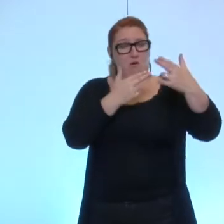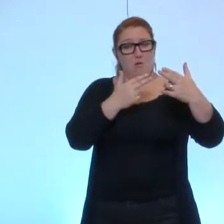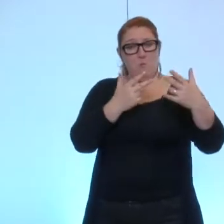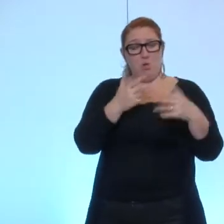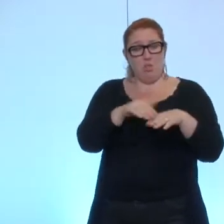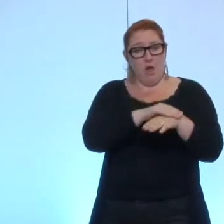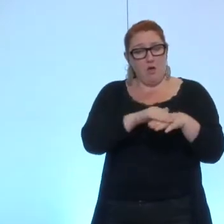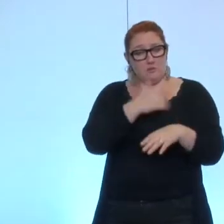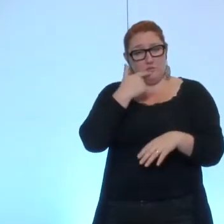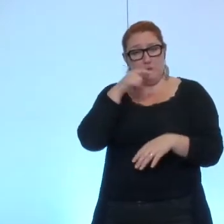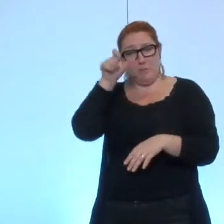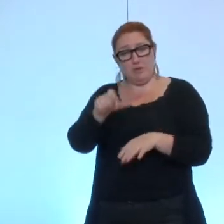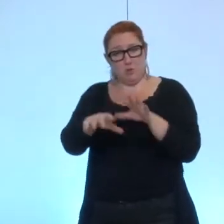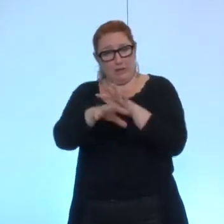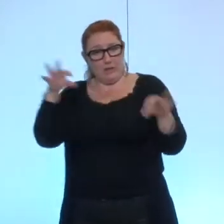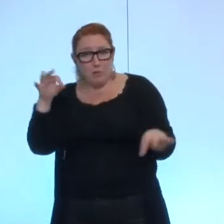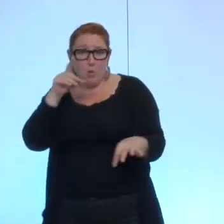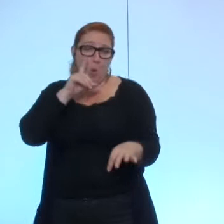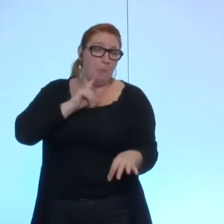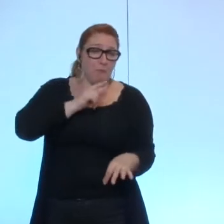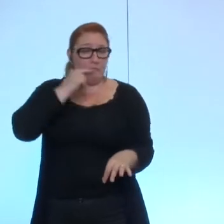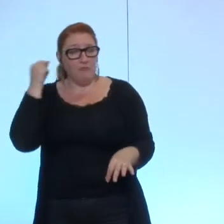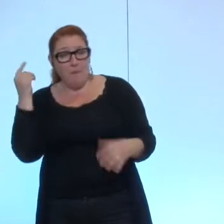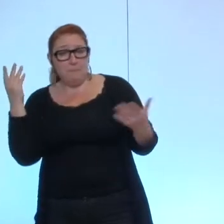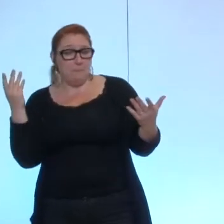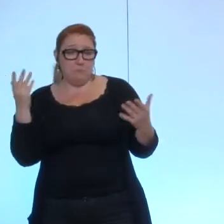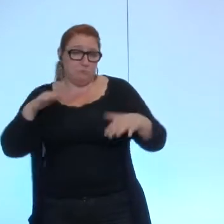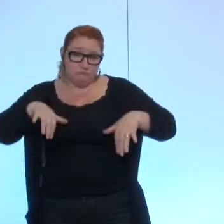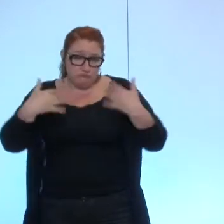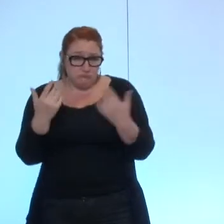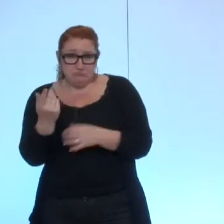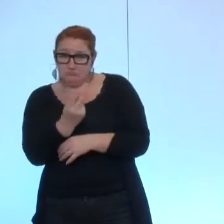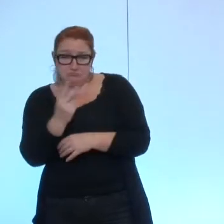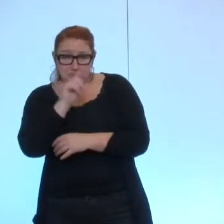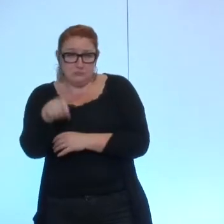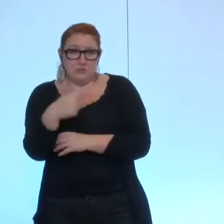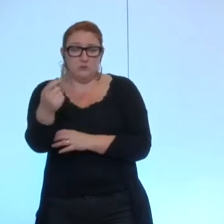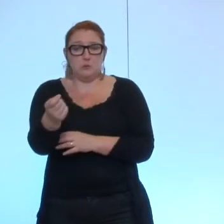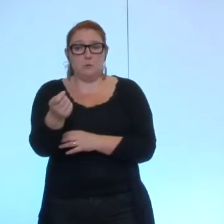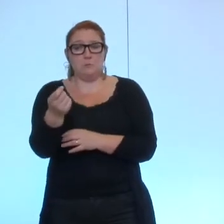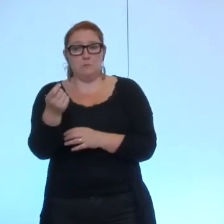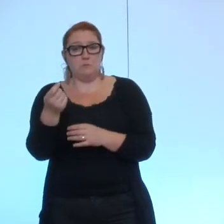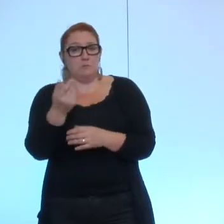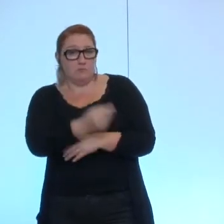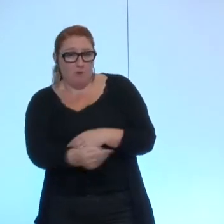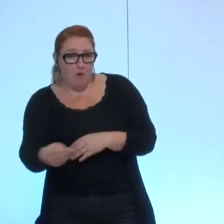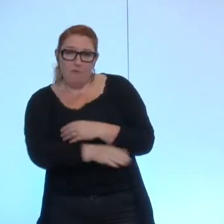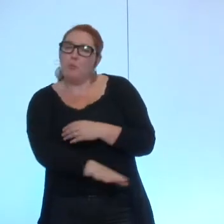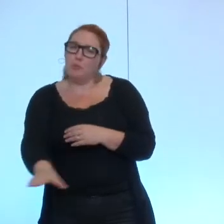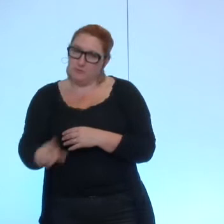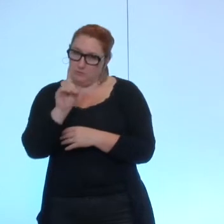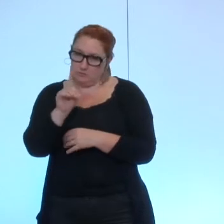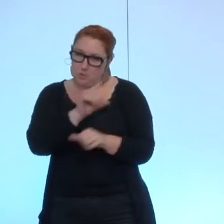'un élu, une élue, ça peut être un homme ou une femme, bien sûr, qui a des jeunes enfants, par contre,